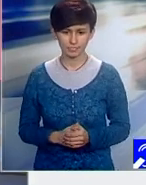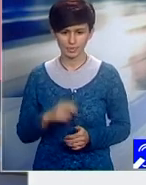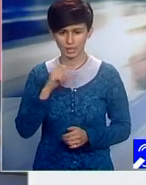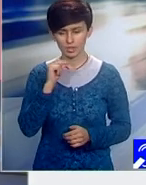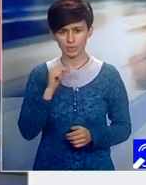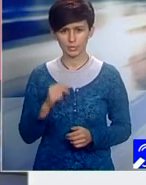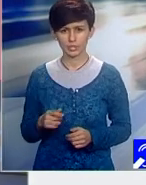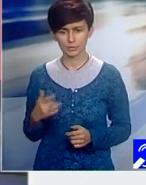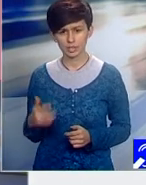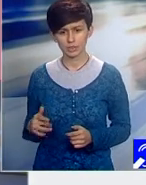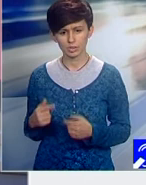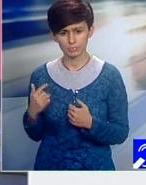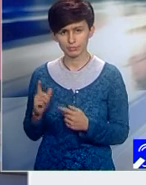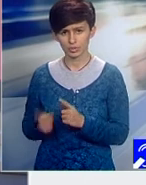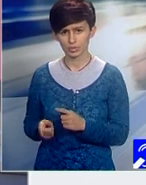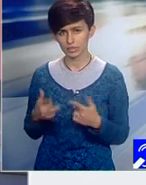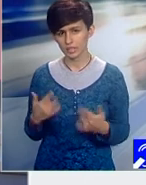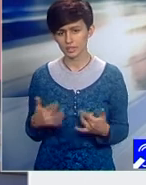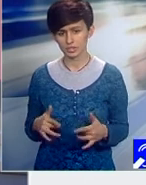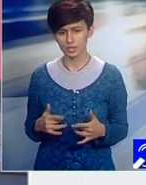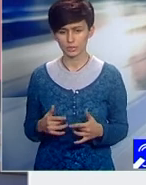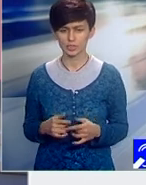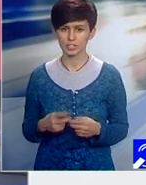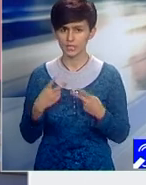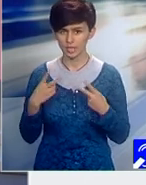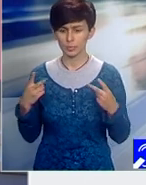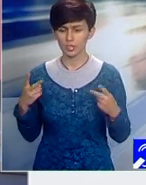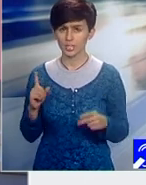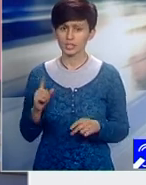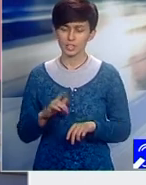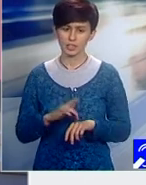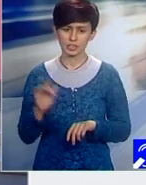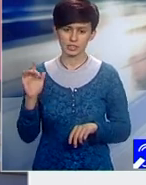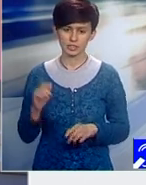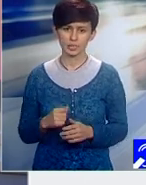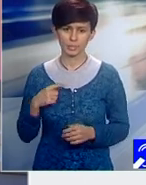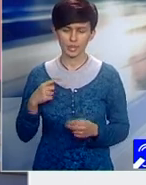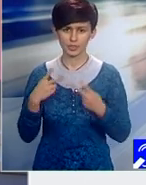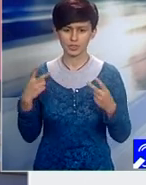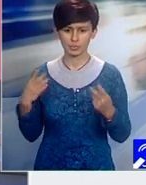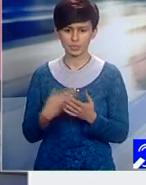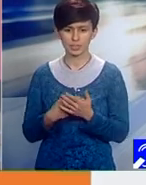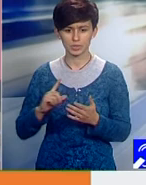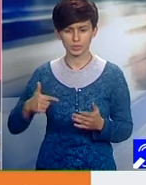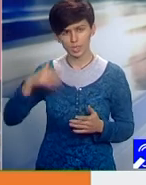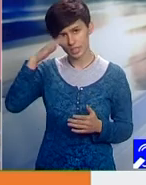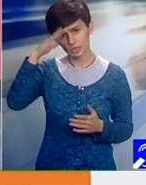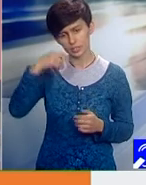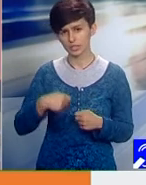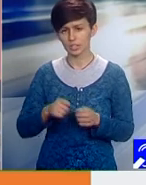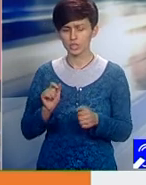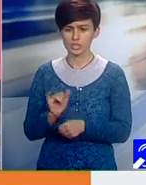extrem de sensibilă, dar extrem de importantă. Este atât de importantă încât, chiar a doua zi după apariția ei, toți rectorii din UMF-uri,